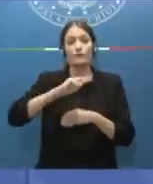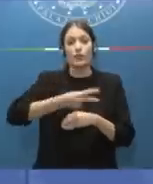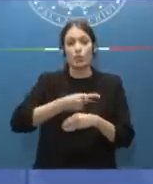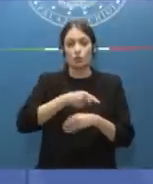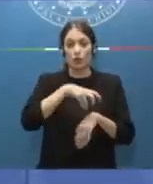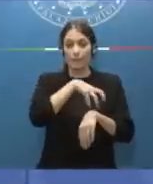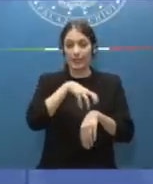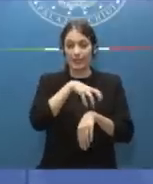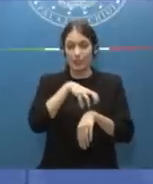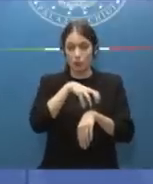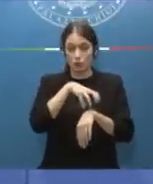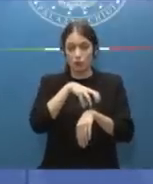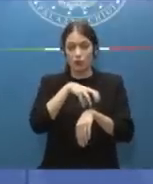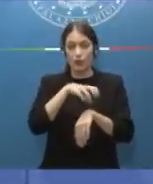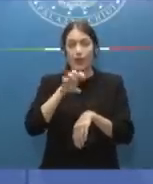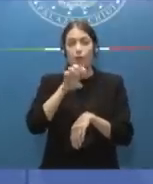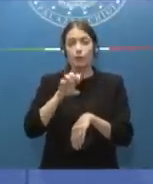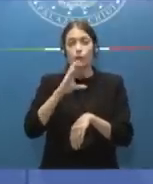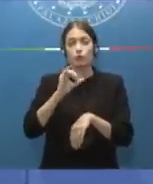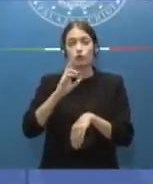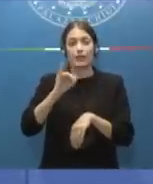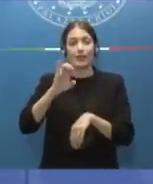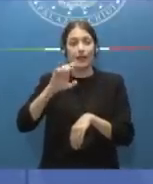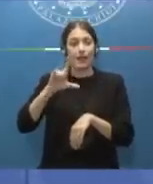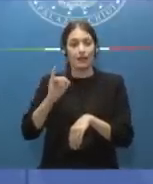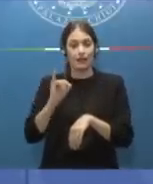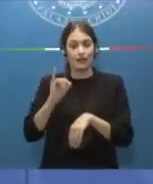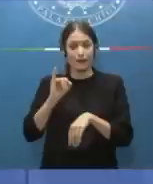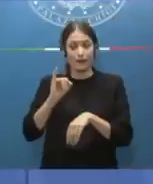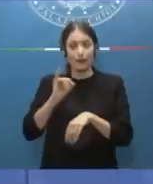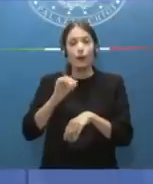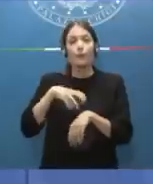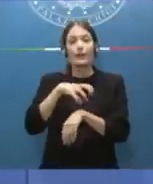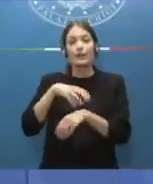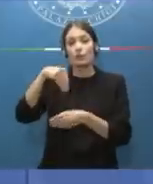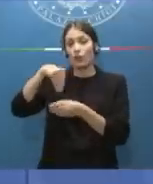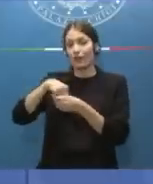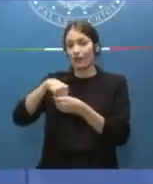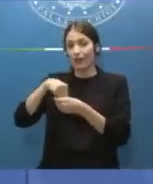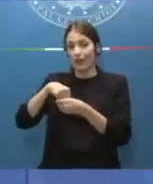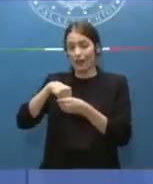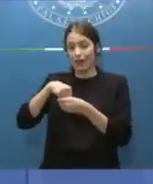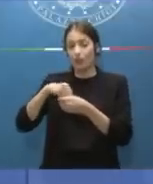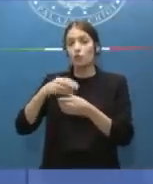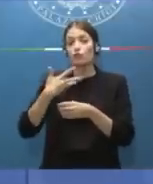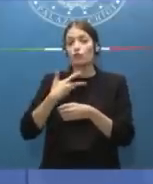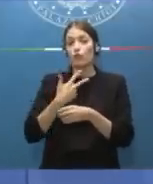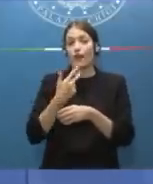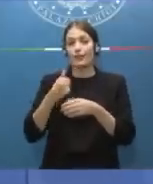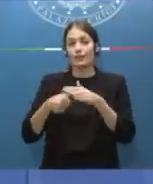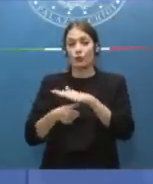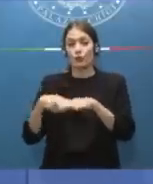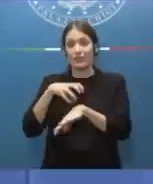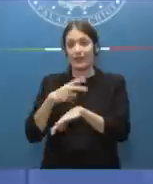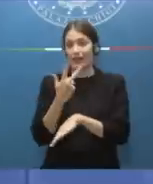Edmondo Cirielli. Il Ministro degli Interni ha tre sottosegretari, sono